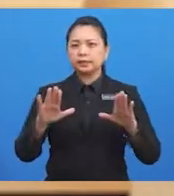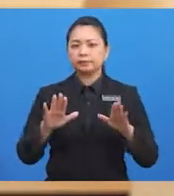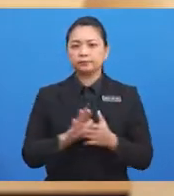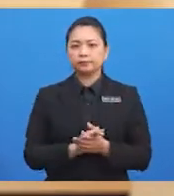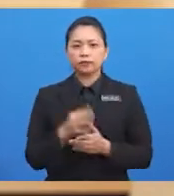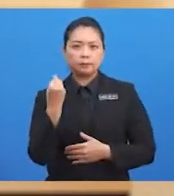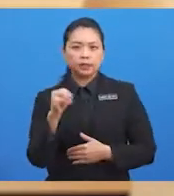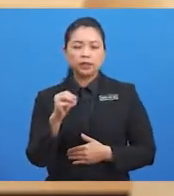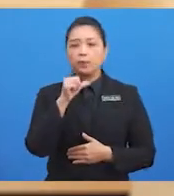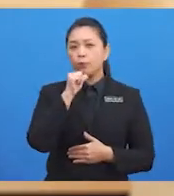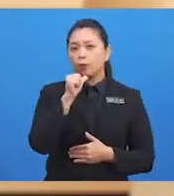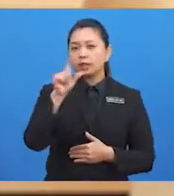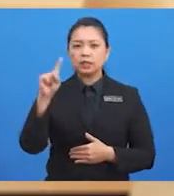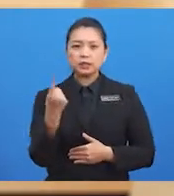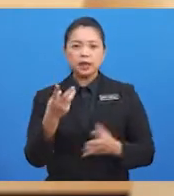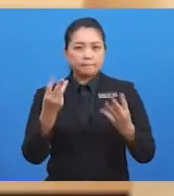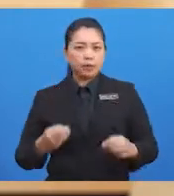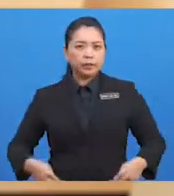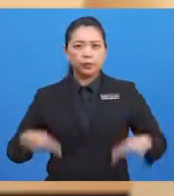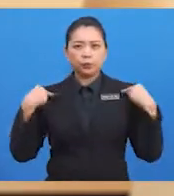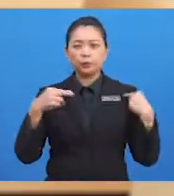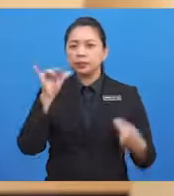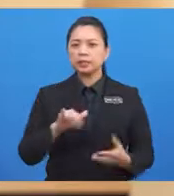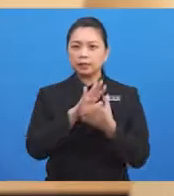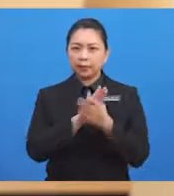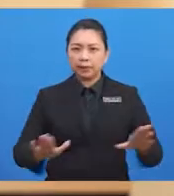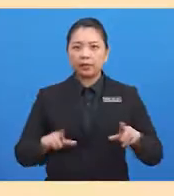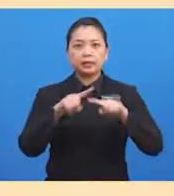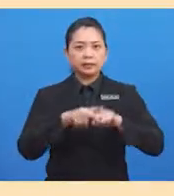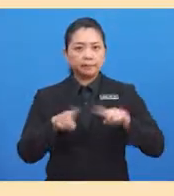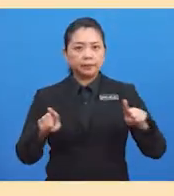mahukan kehidupan yang selamat tetapi juga selesa.